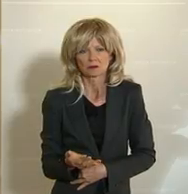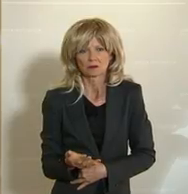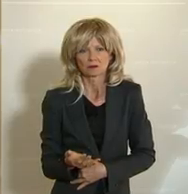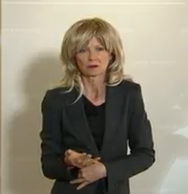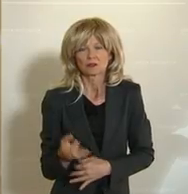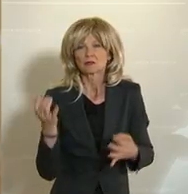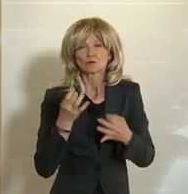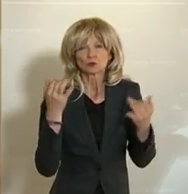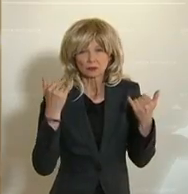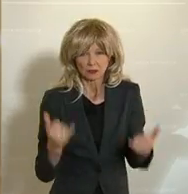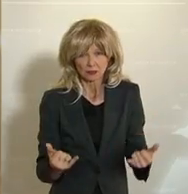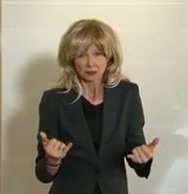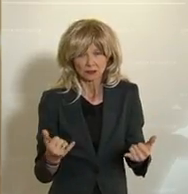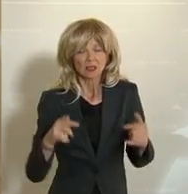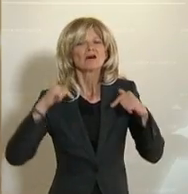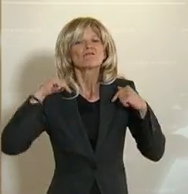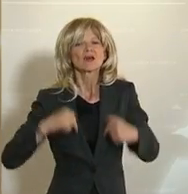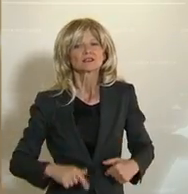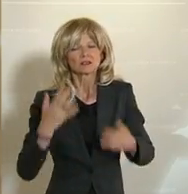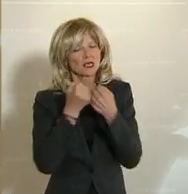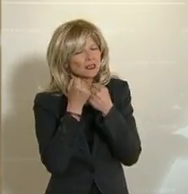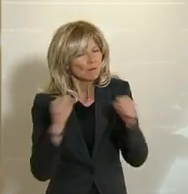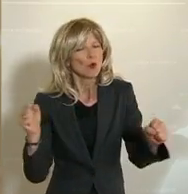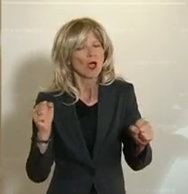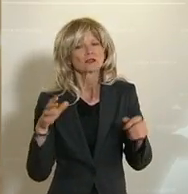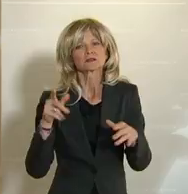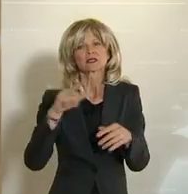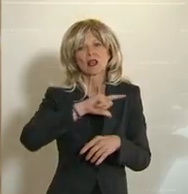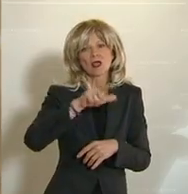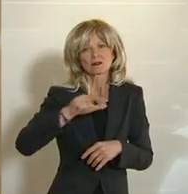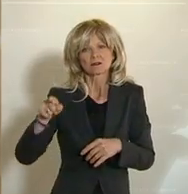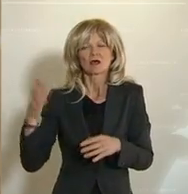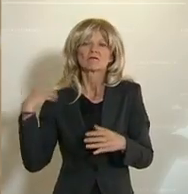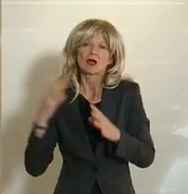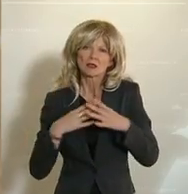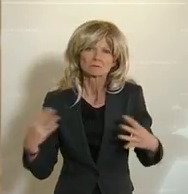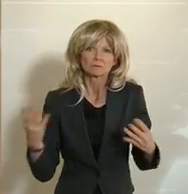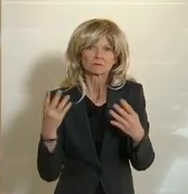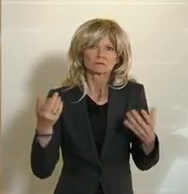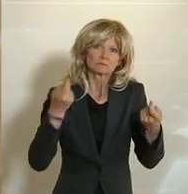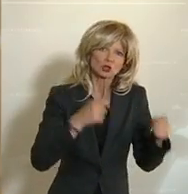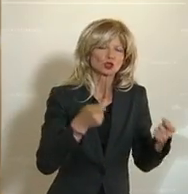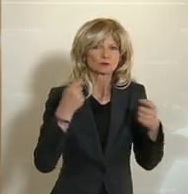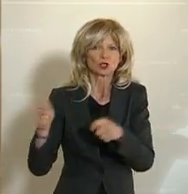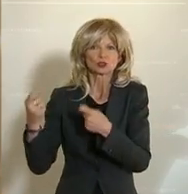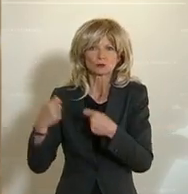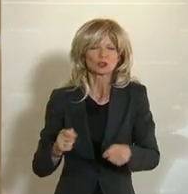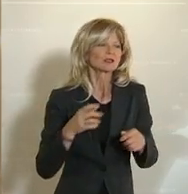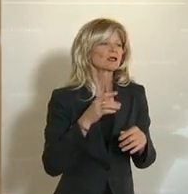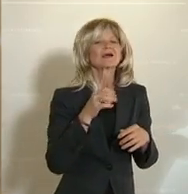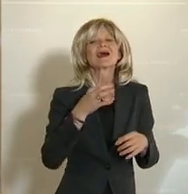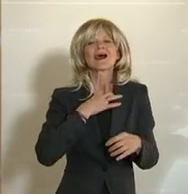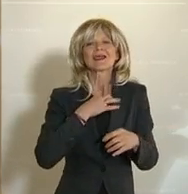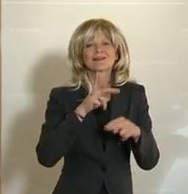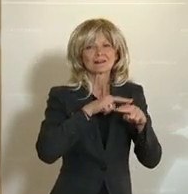westliche Demokratien beschlossen haben, in nationalen Parlamenten,